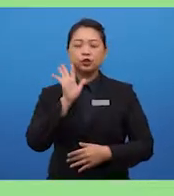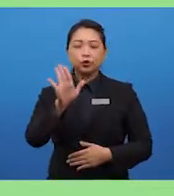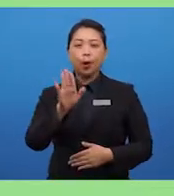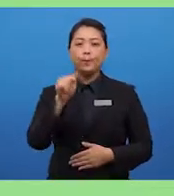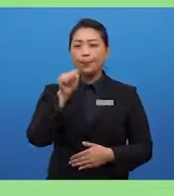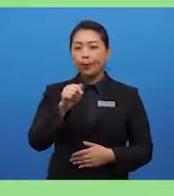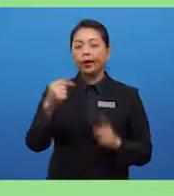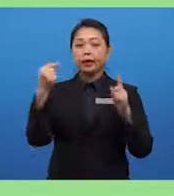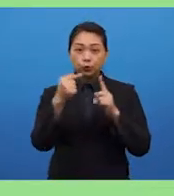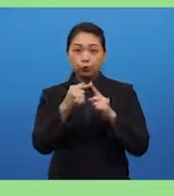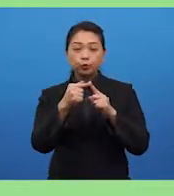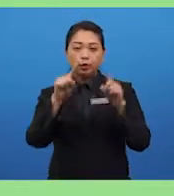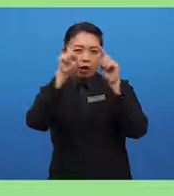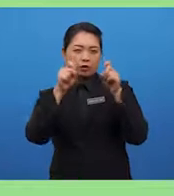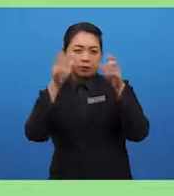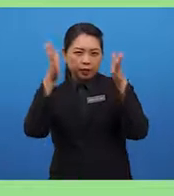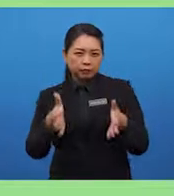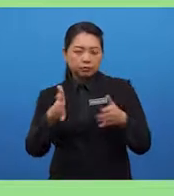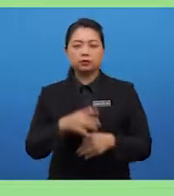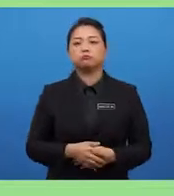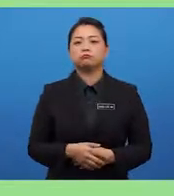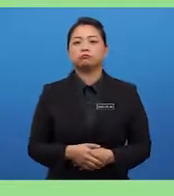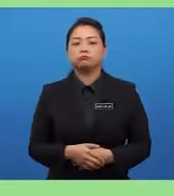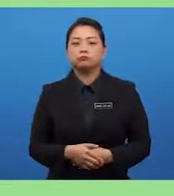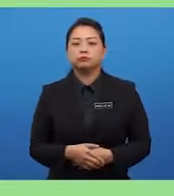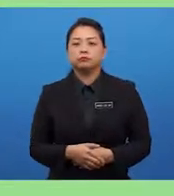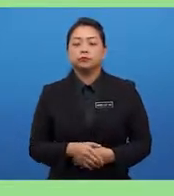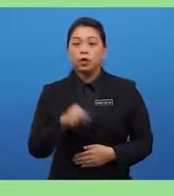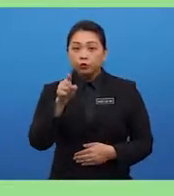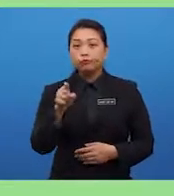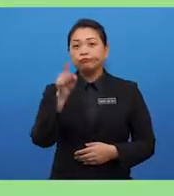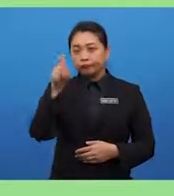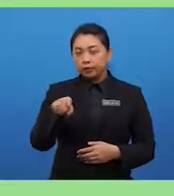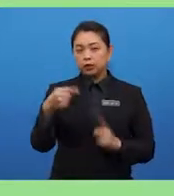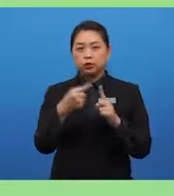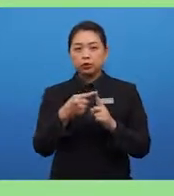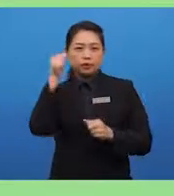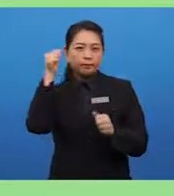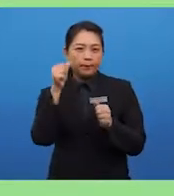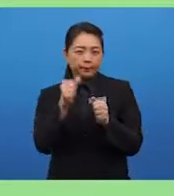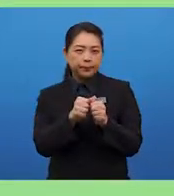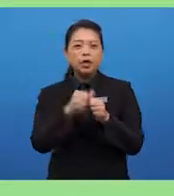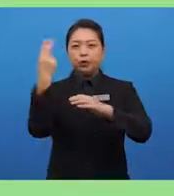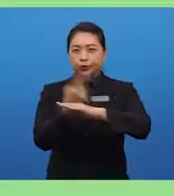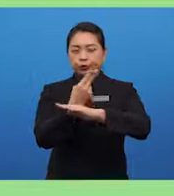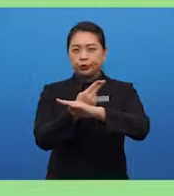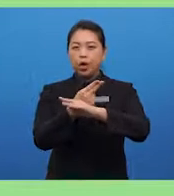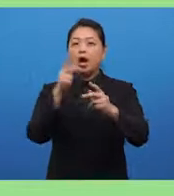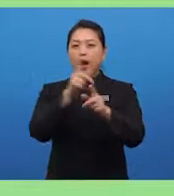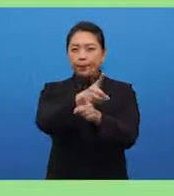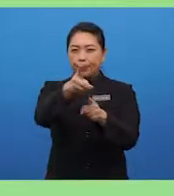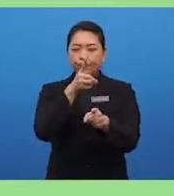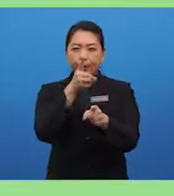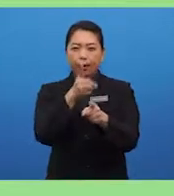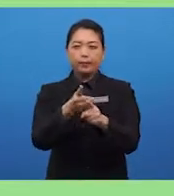to the examiners. Also, you need to remember to use appropriate linkers or